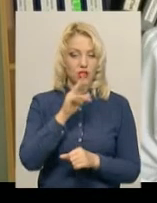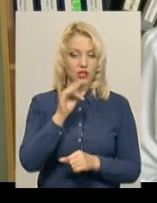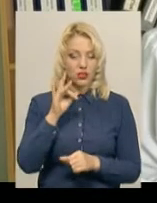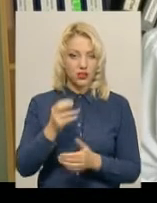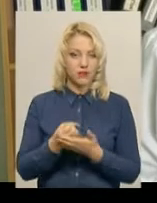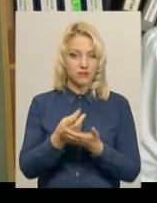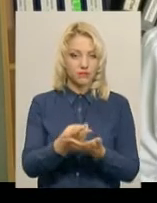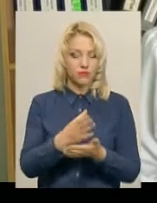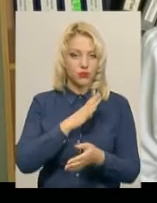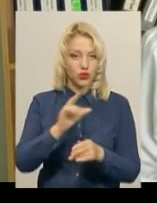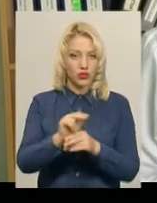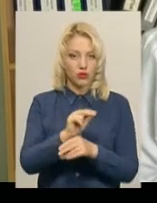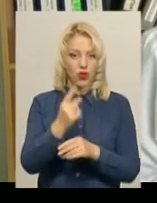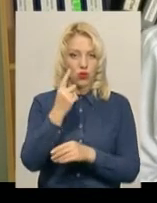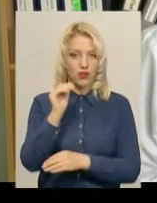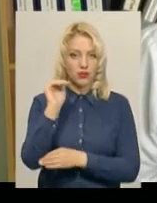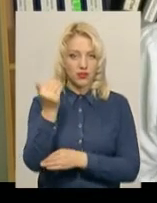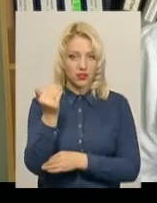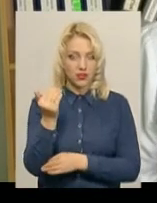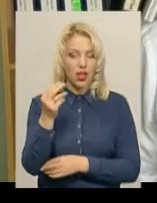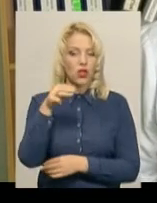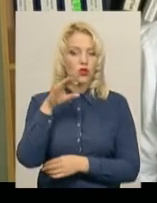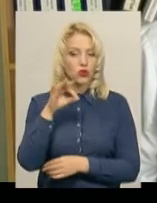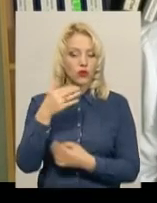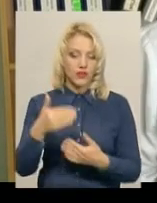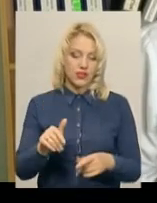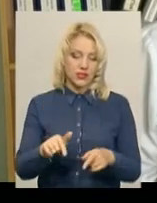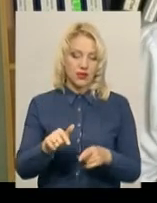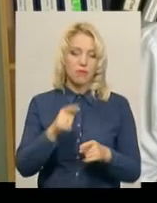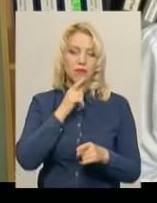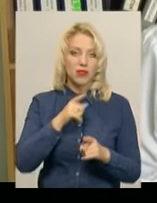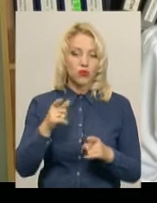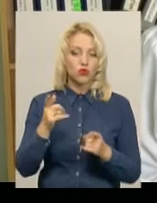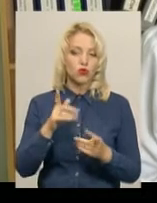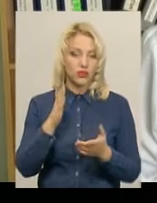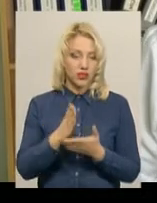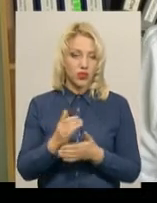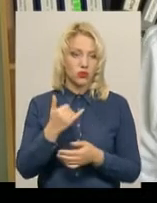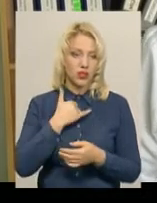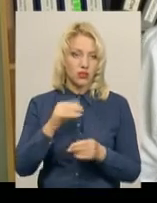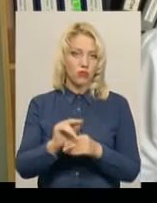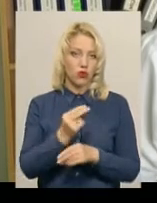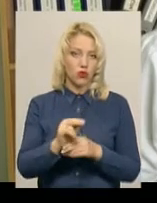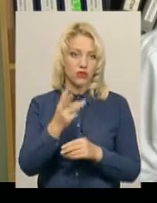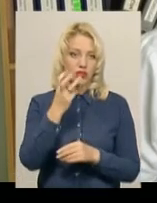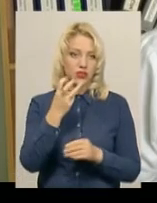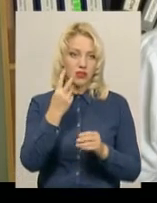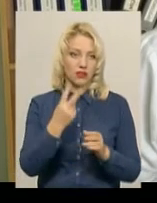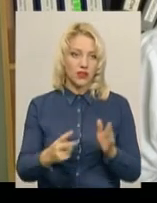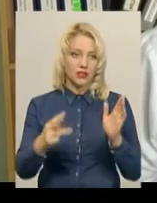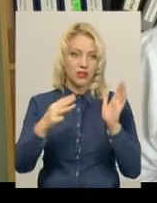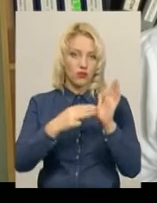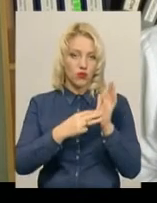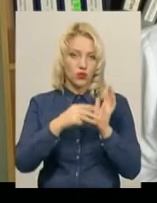стаціонарі була пролікована одна дитина, то вже на цей період, що ми зараз маємо, в нас проліковано 328